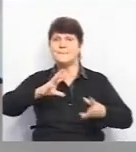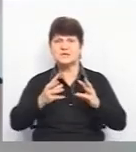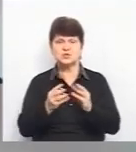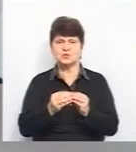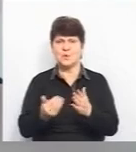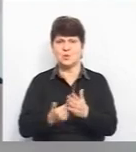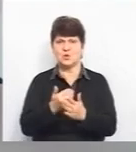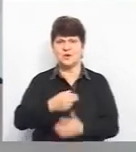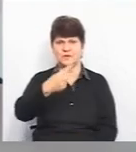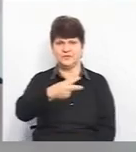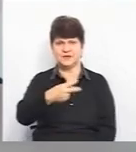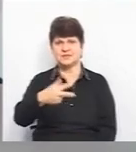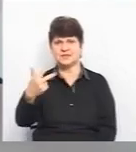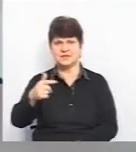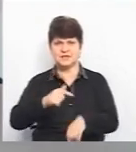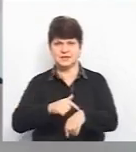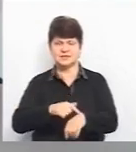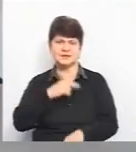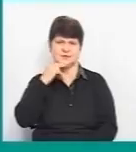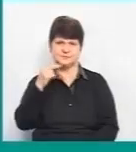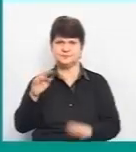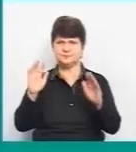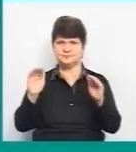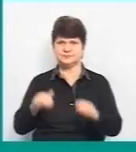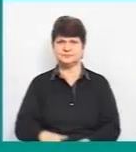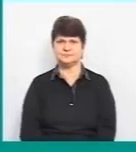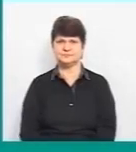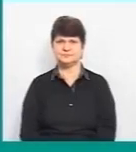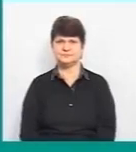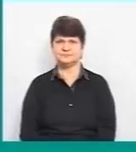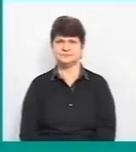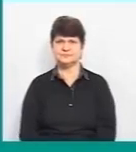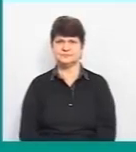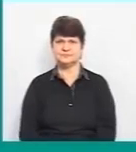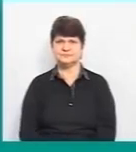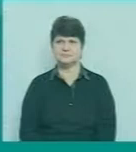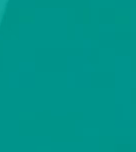дивіться о 20.30, тож не пропустіть. Дякую.